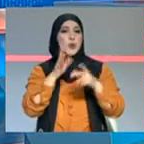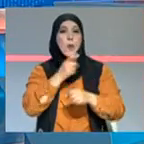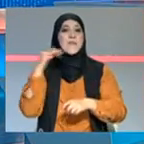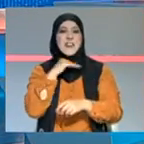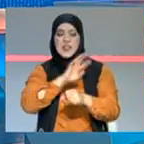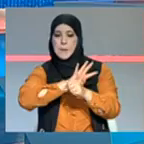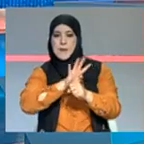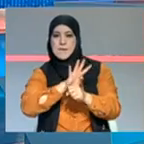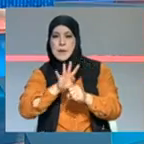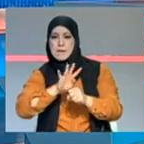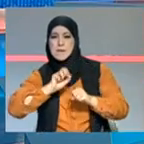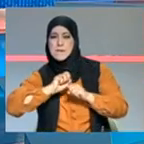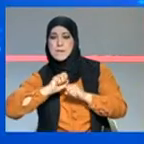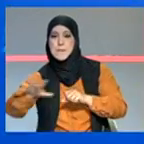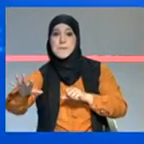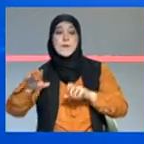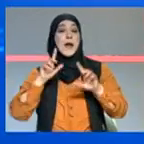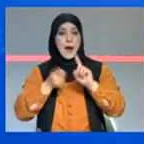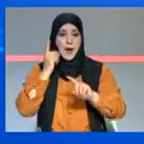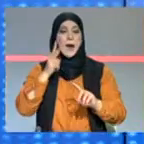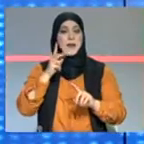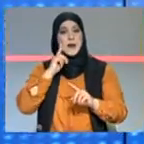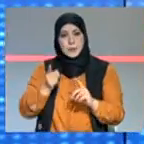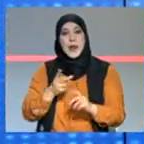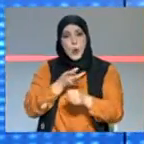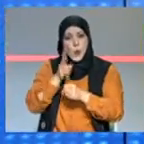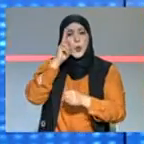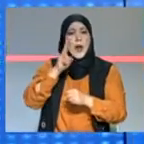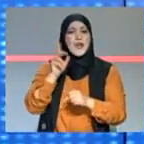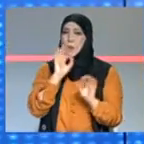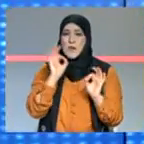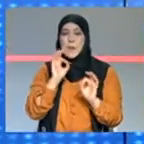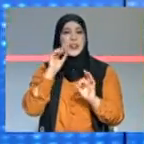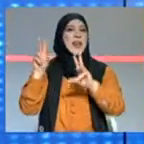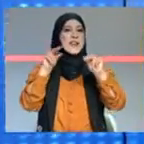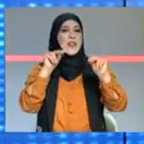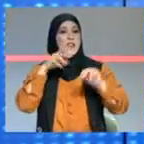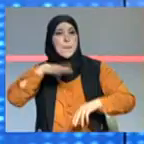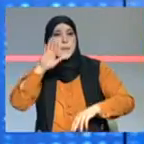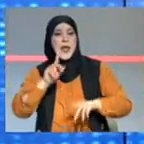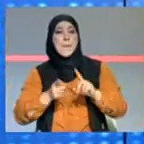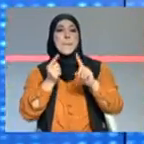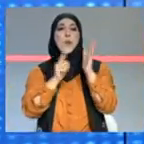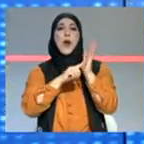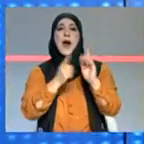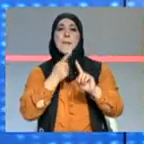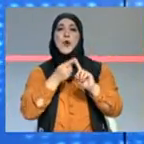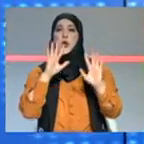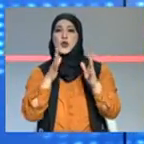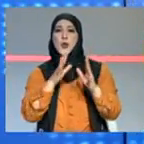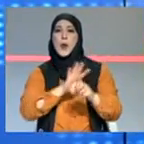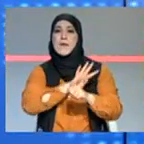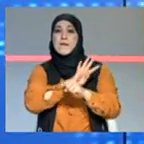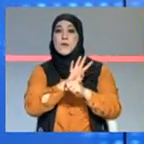مستوى الخطورة مقارنة بسبقاتها لا أكثر على خاطر الفيروس هذا نعرفه كي يعطي الإنسان ينجمي